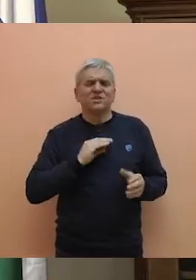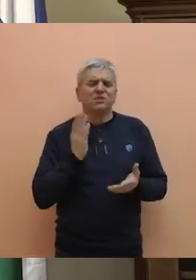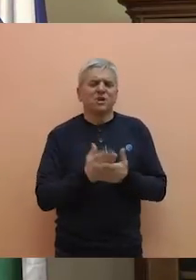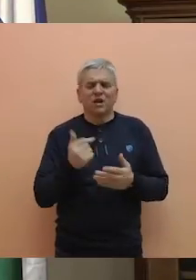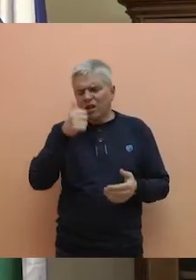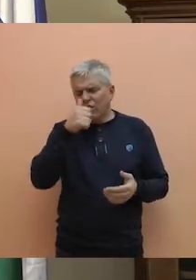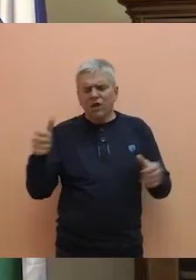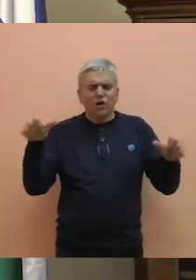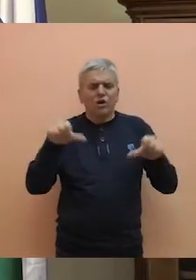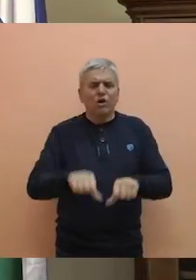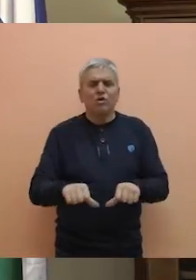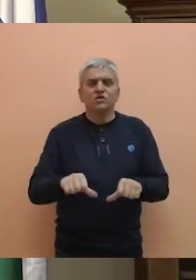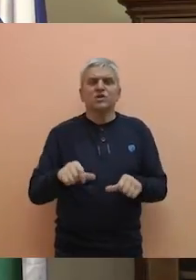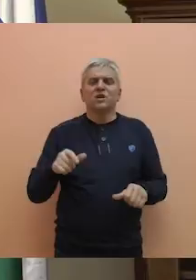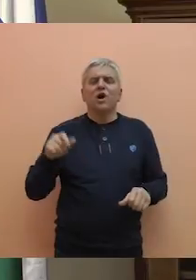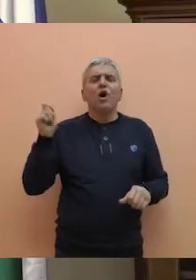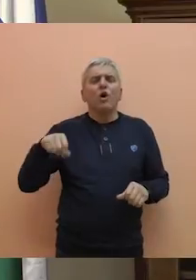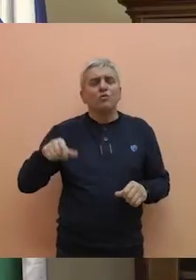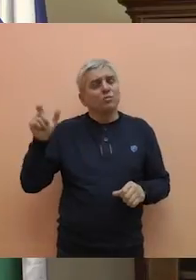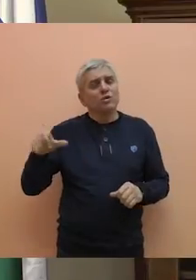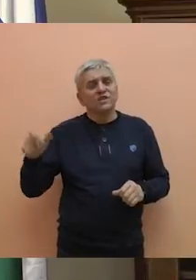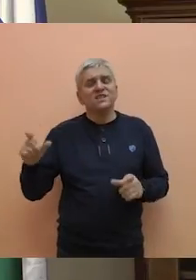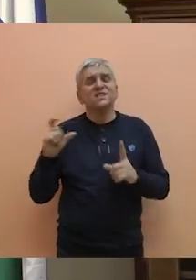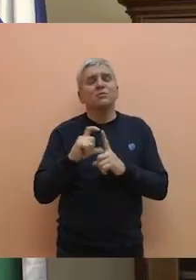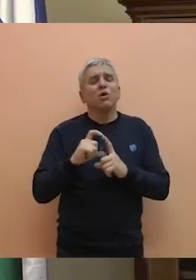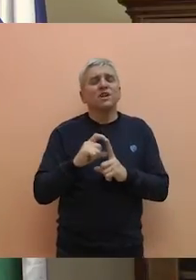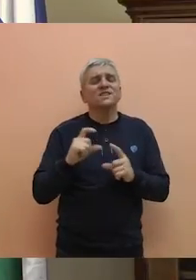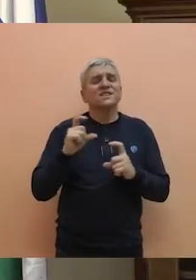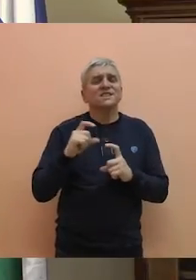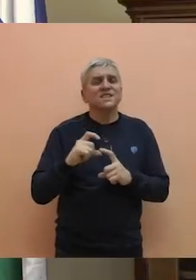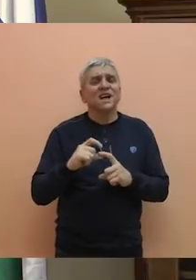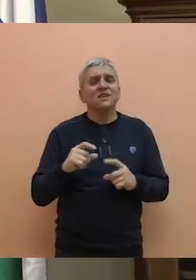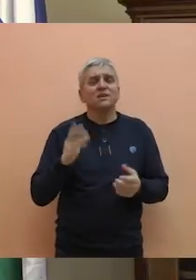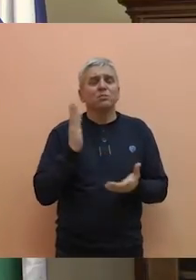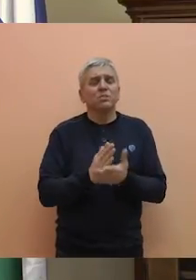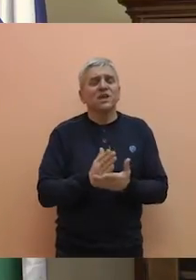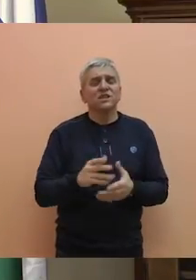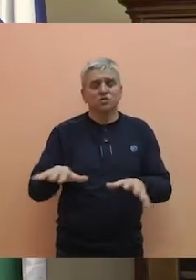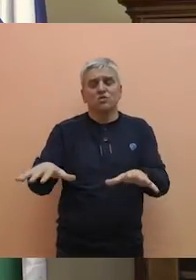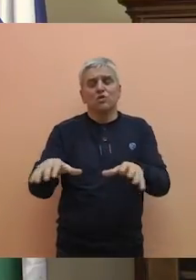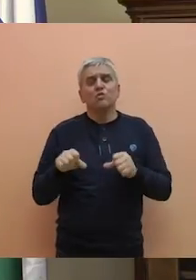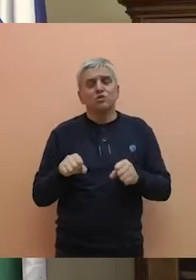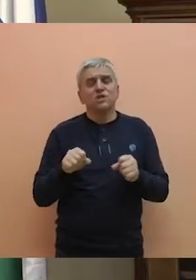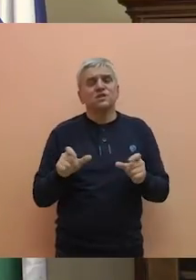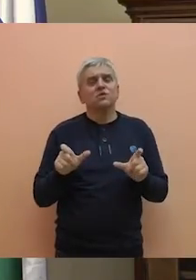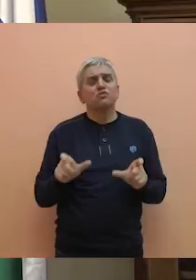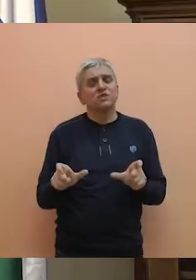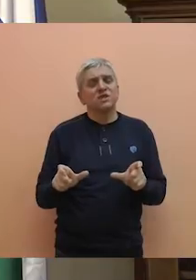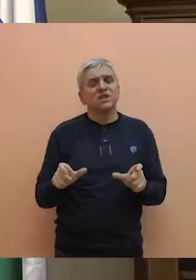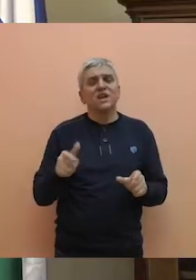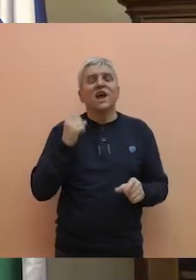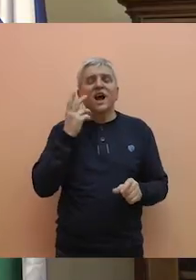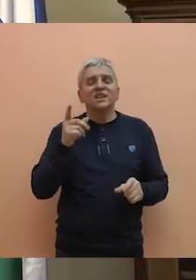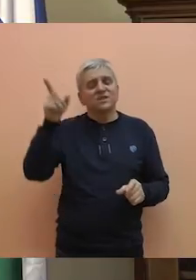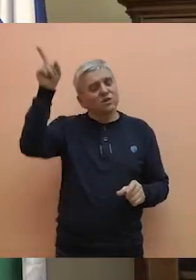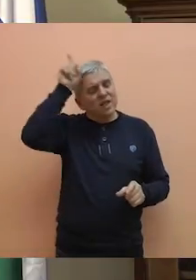Također moram da napomenem jednu činjenicu, dakle, da su odbornici demokratske stranke u Skupštini opštine Bečaj bili uzdržani kada je u pitanju bila